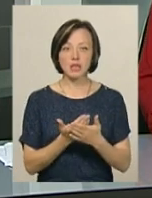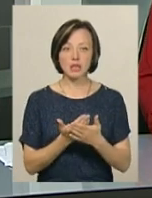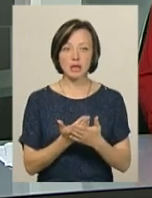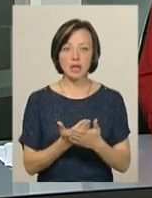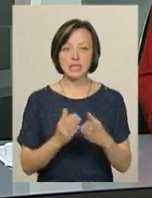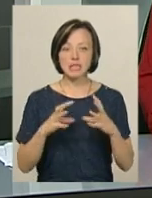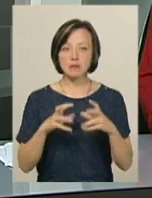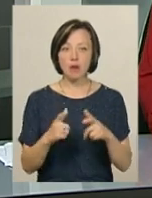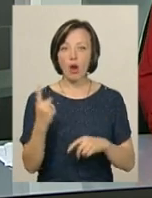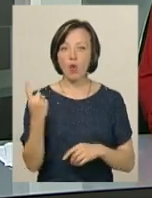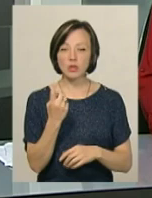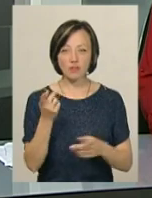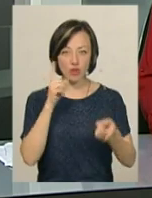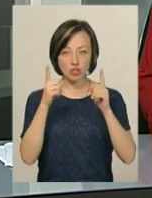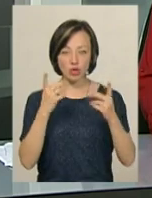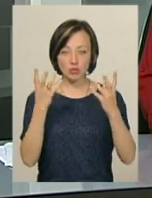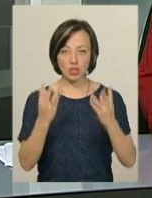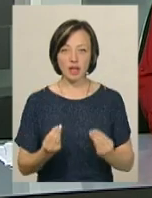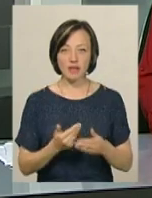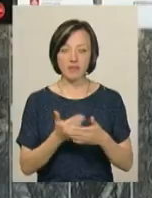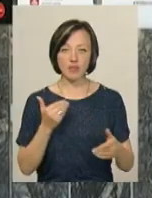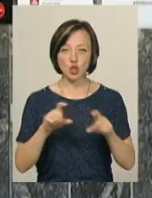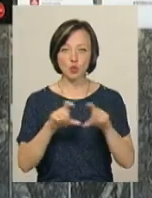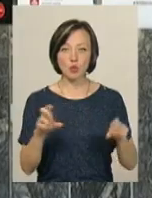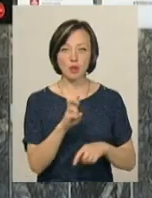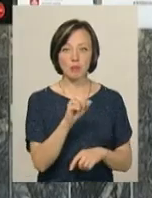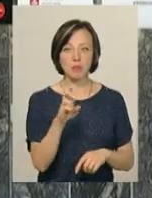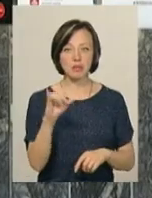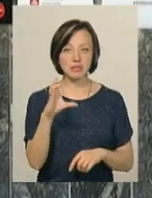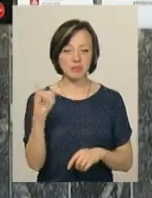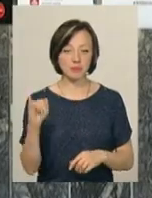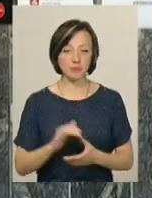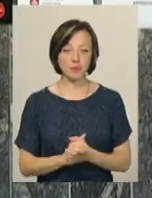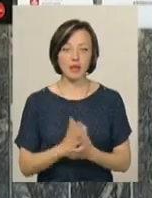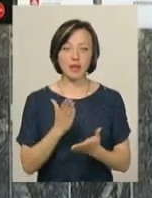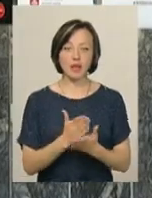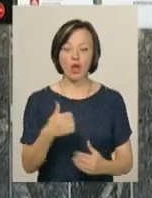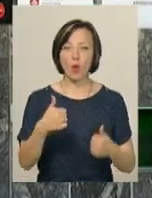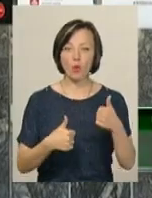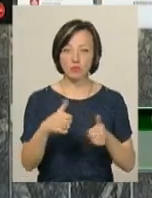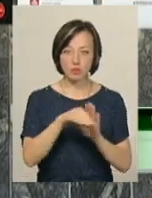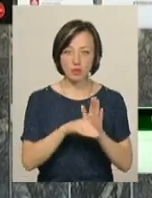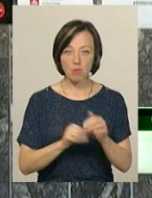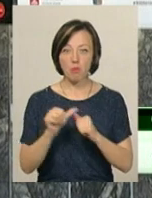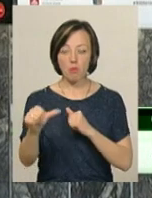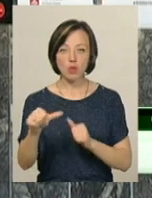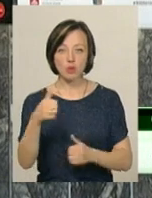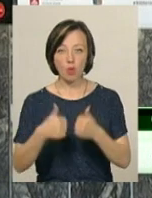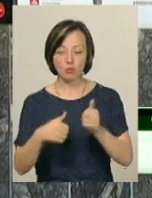вражаючий день» від британської студії BBC. Є конкурсна програма і позаконкурсна програма. В конкурсній програмі